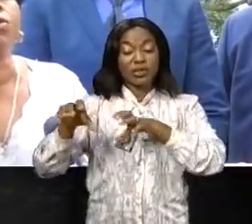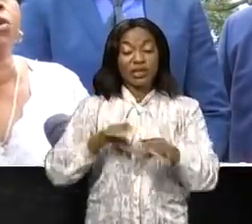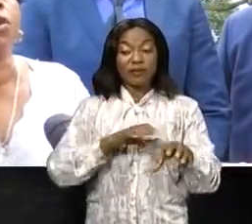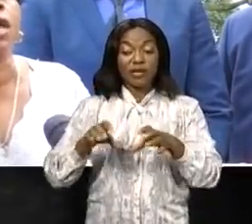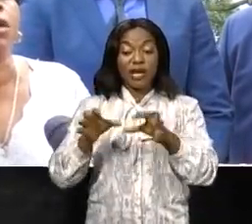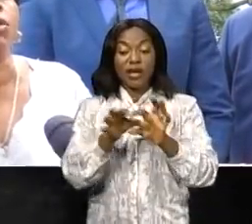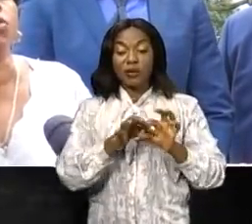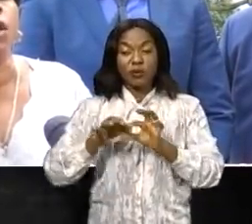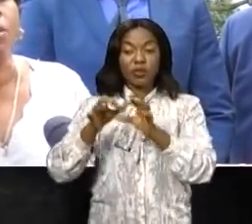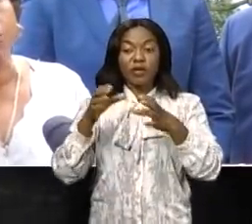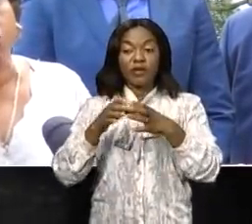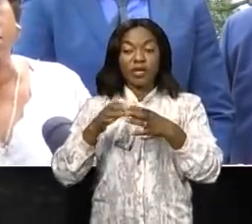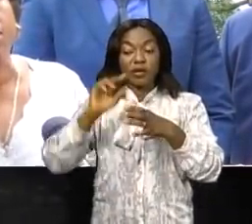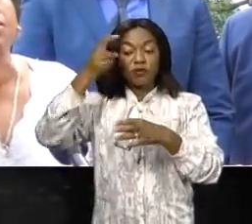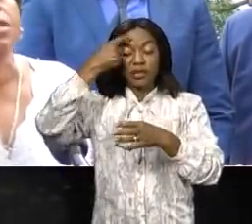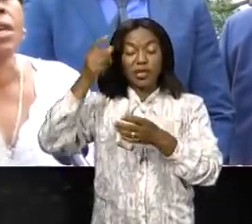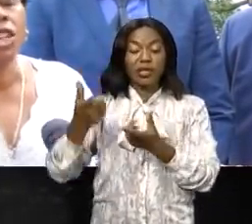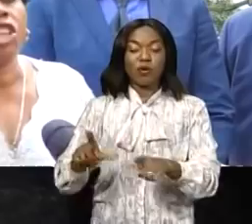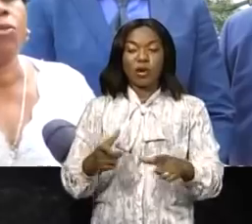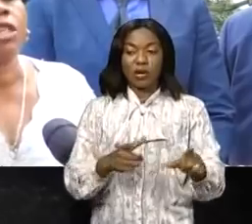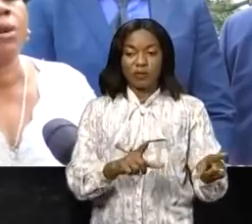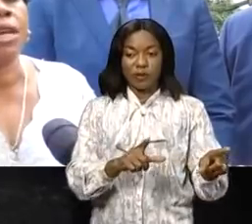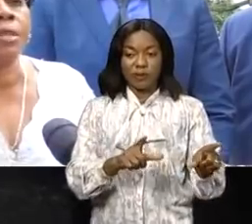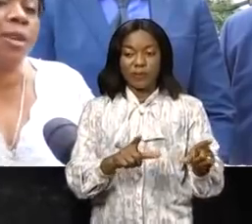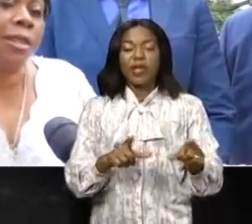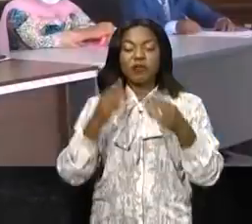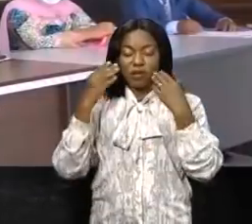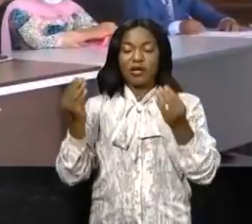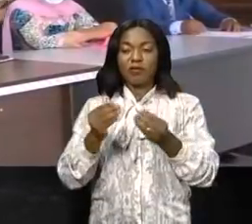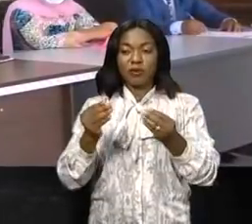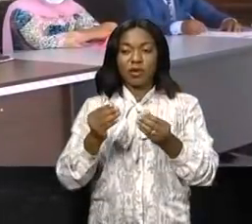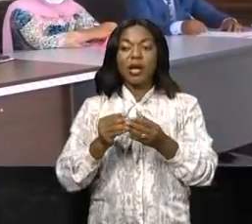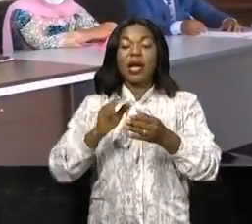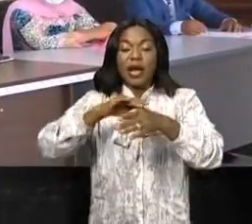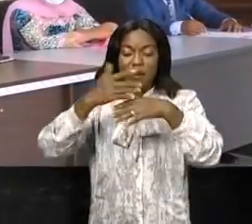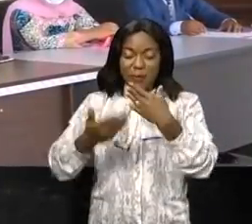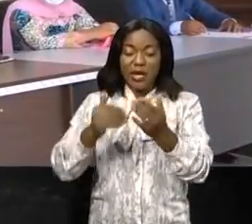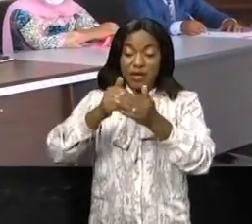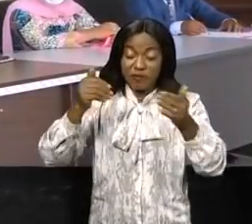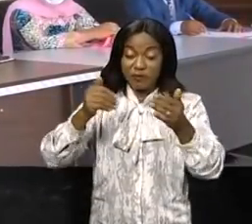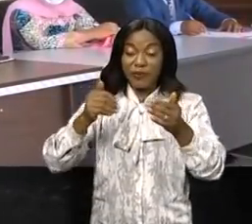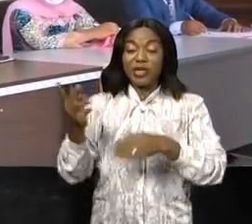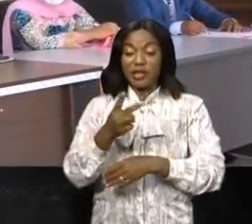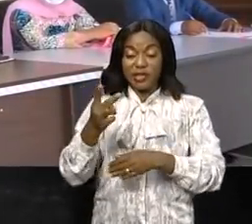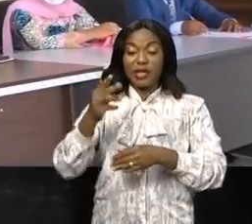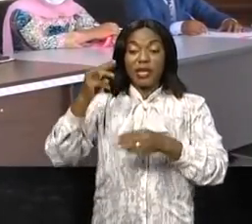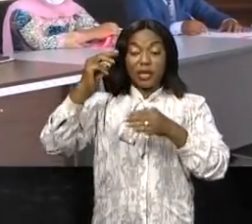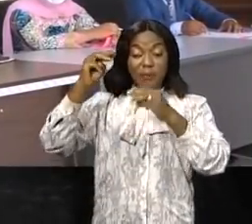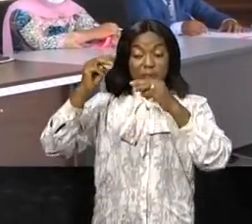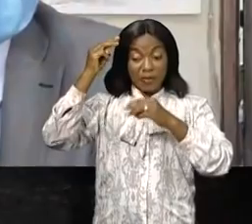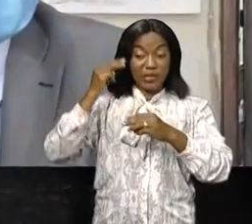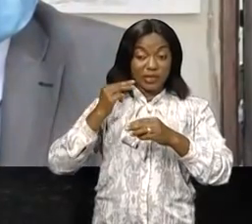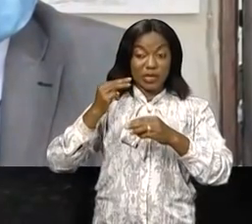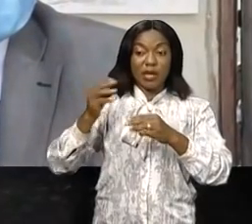avec son collègue du Lualaba et son excellence Richard Mouyajimangenswans. Il y a donc peu avant les deux ministres provinciaux des